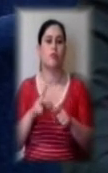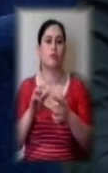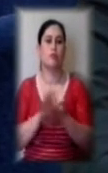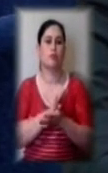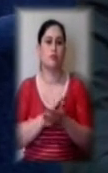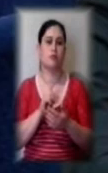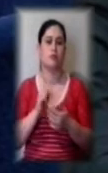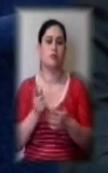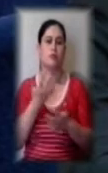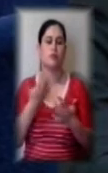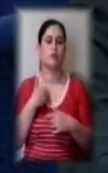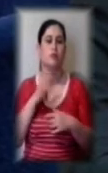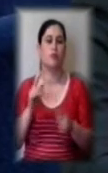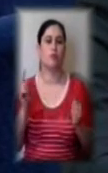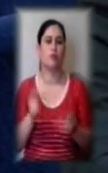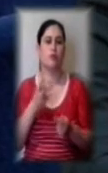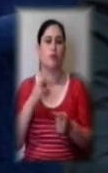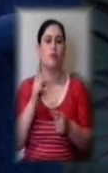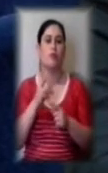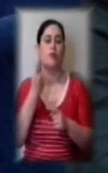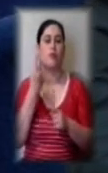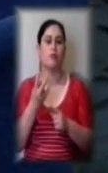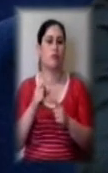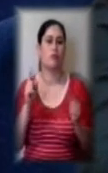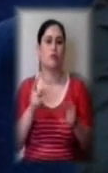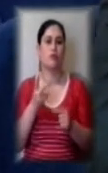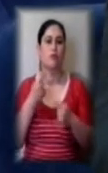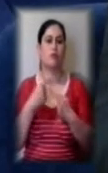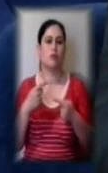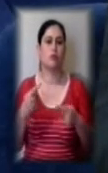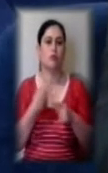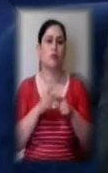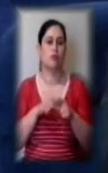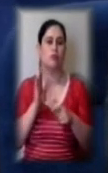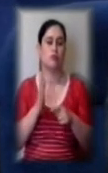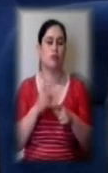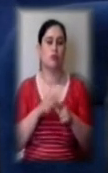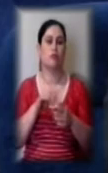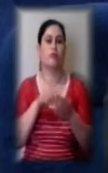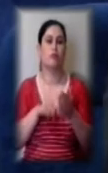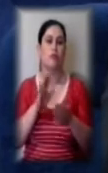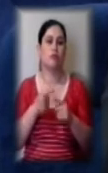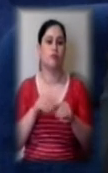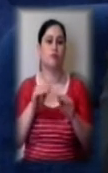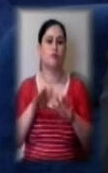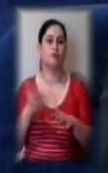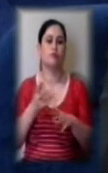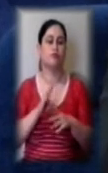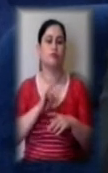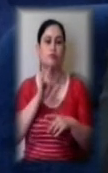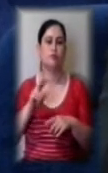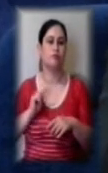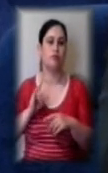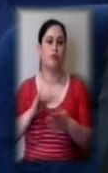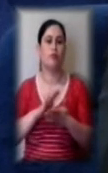будемо обмежувати для когось одного, а не обмежувати для інших, ну це, повірте мені, це просто рішення, яке не буде працювати, бо в умовах, коли